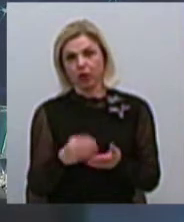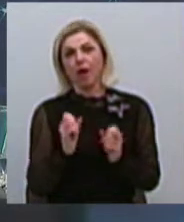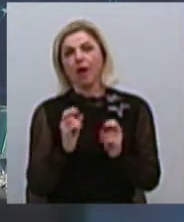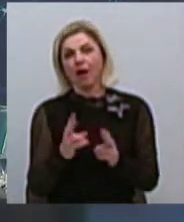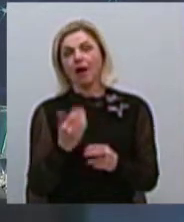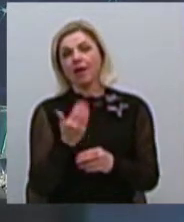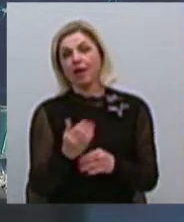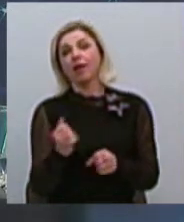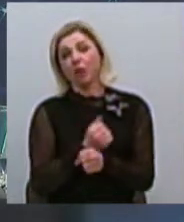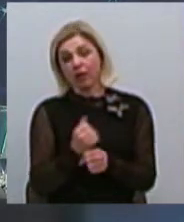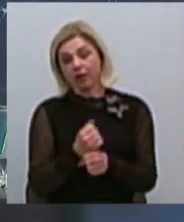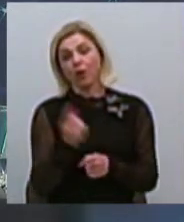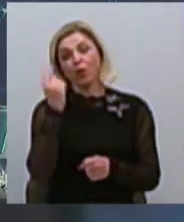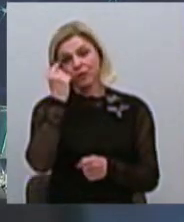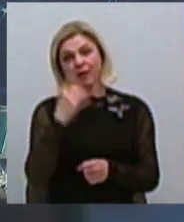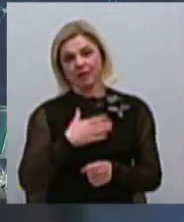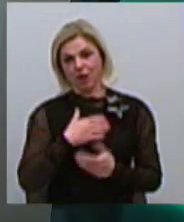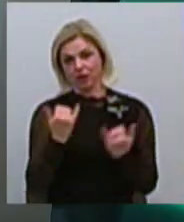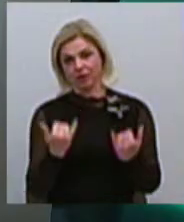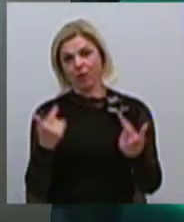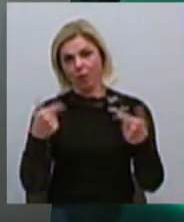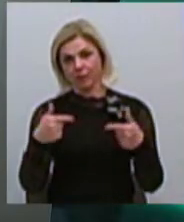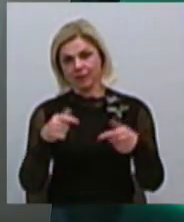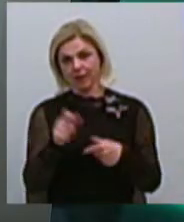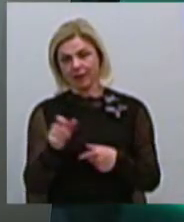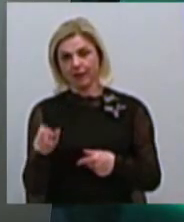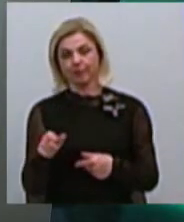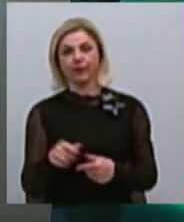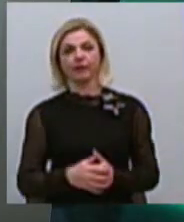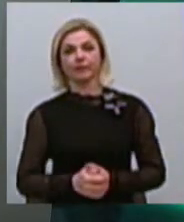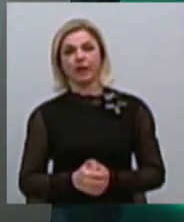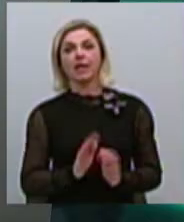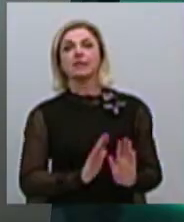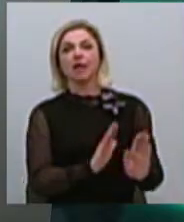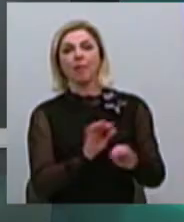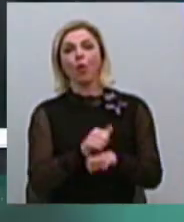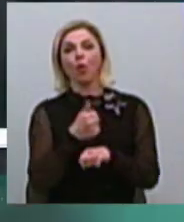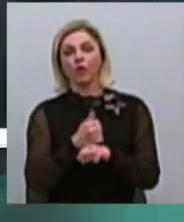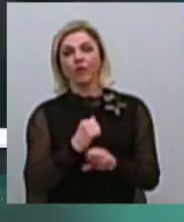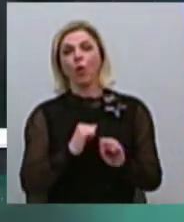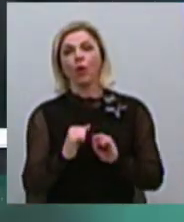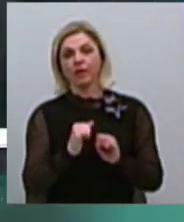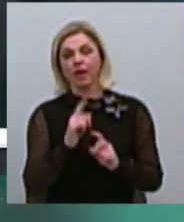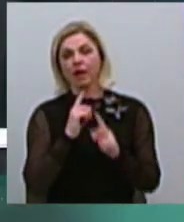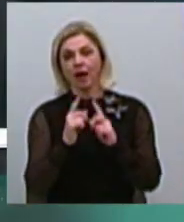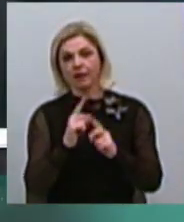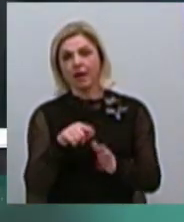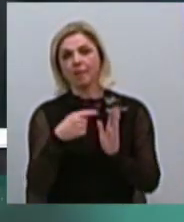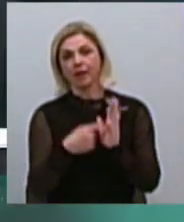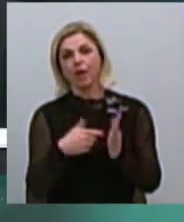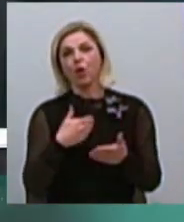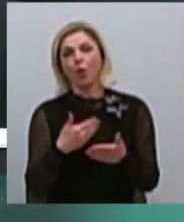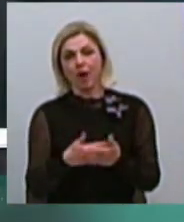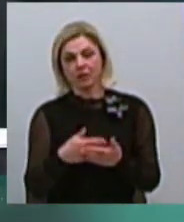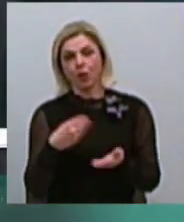як їх долати, дізнаємось у наших сьогоднішніх спікерів. В студії заступник голови Координаційної ради з питань громадського бюджету